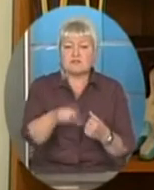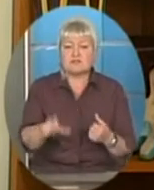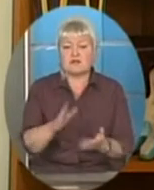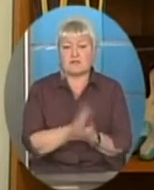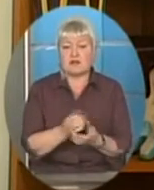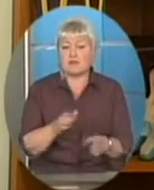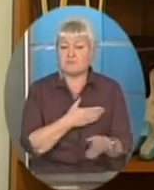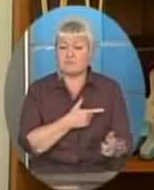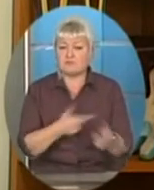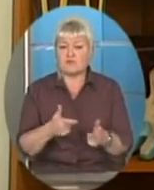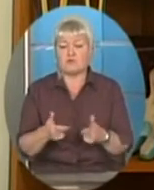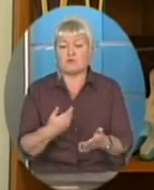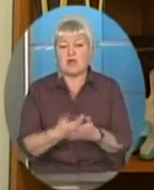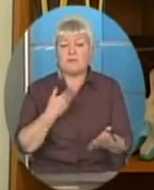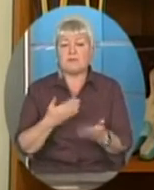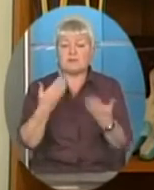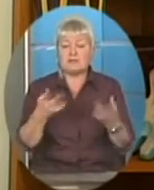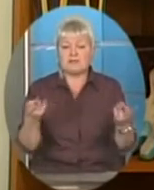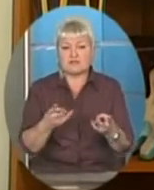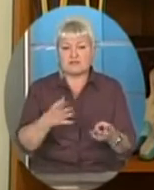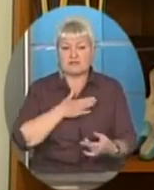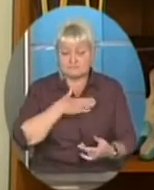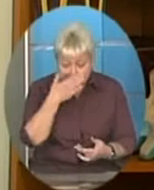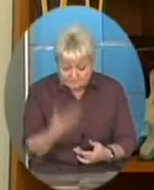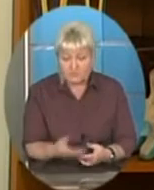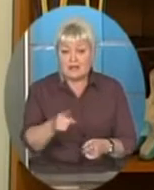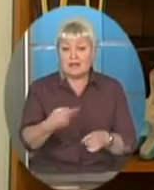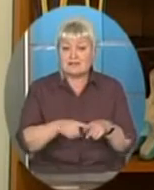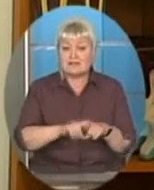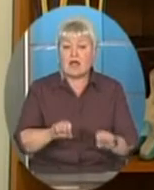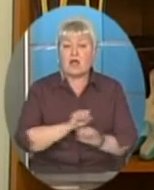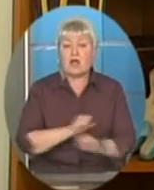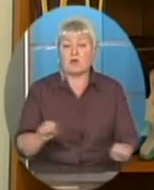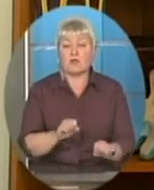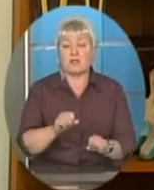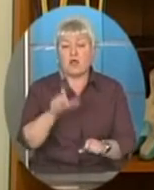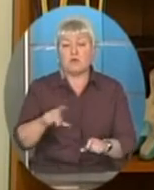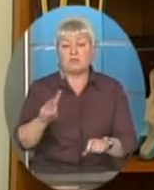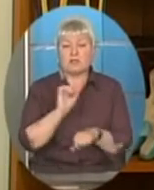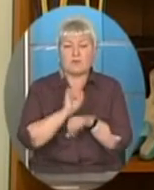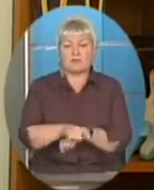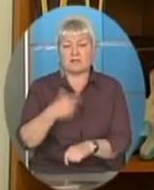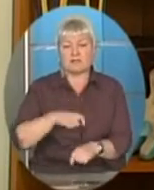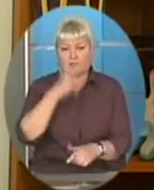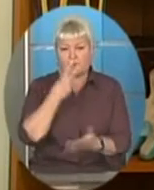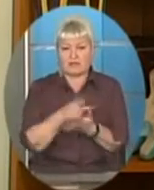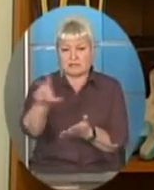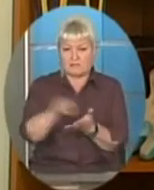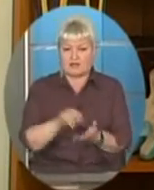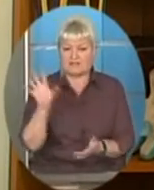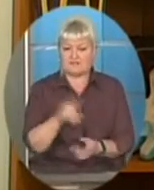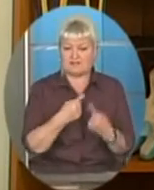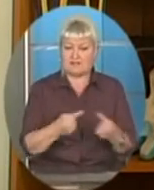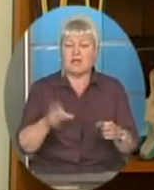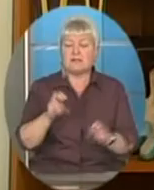очевидно, і перед ними треба скласти капелюха, бо це герої, люди, які подолали себе, показали приклад всім іншим, як